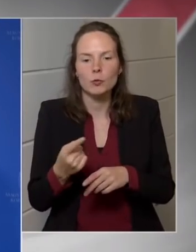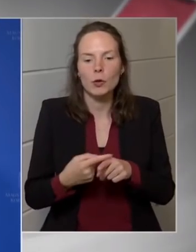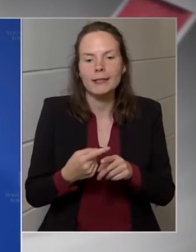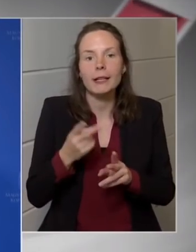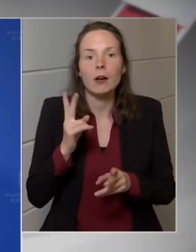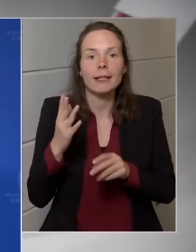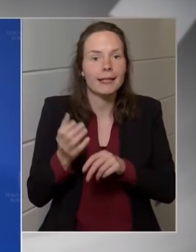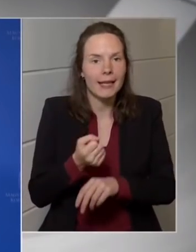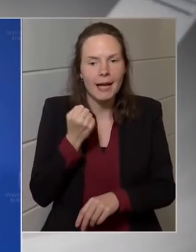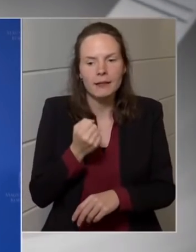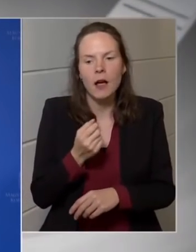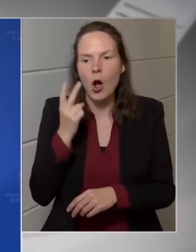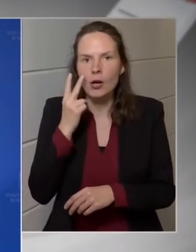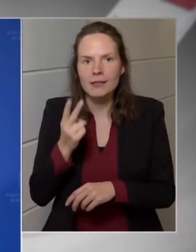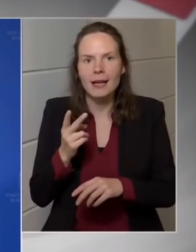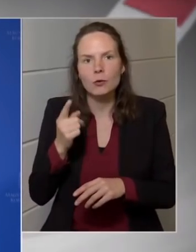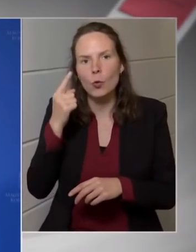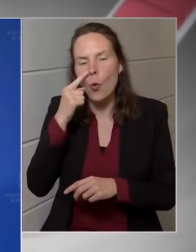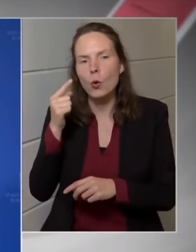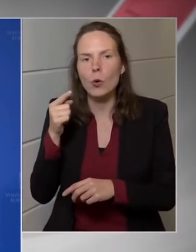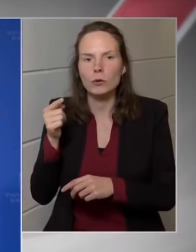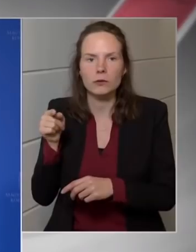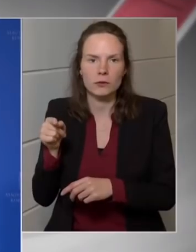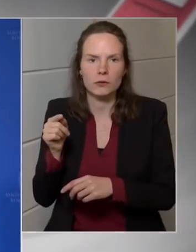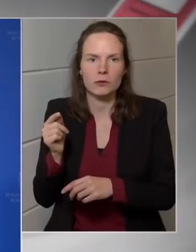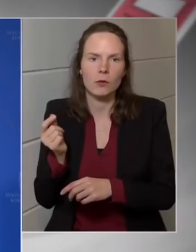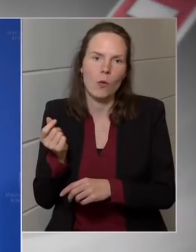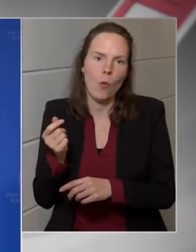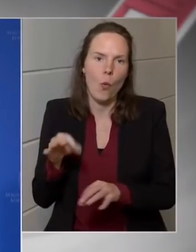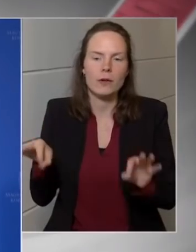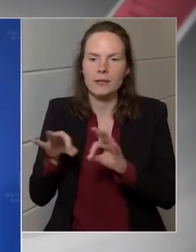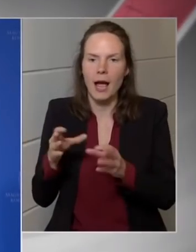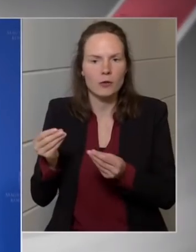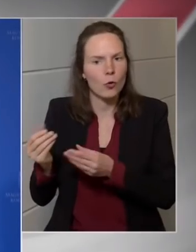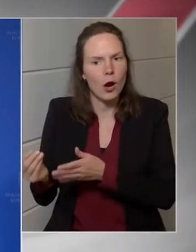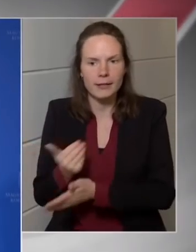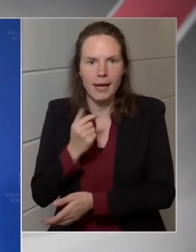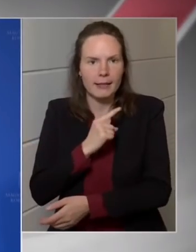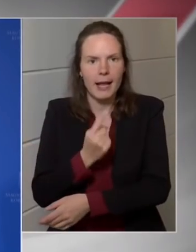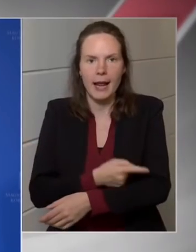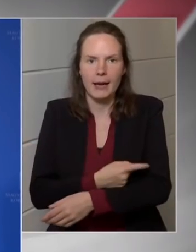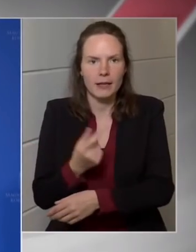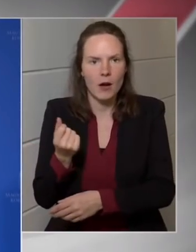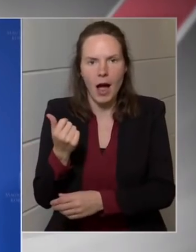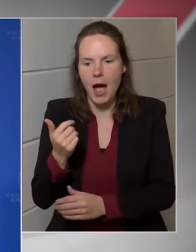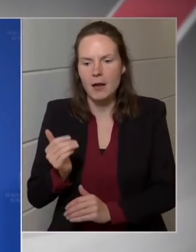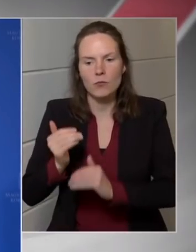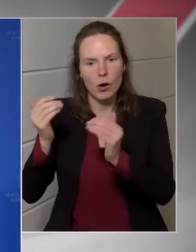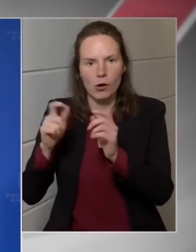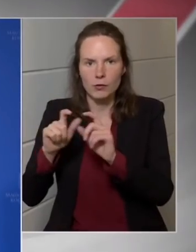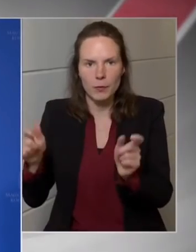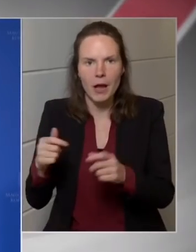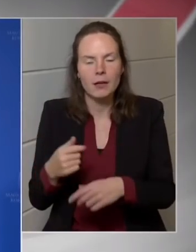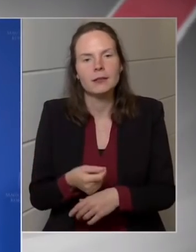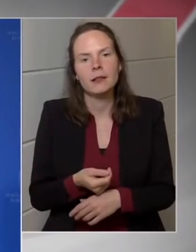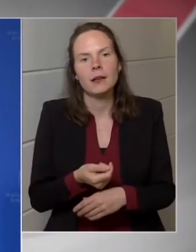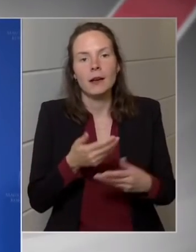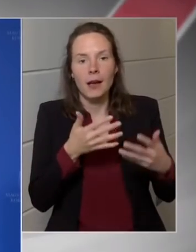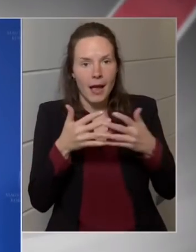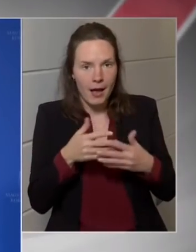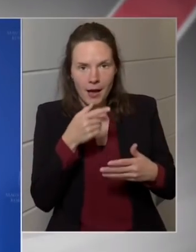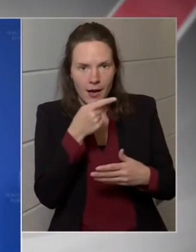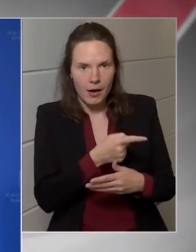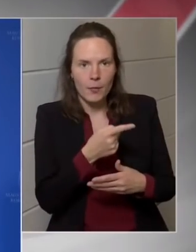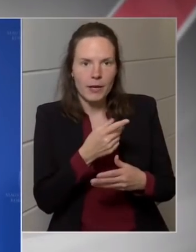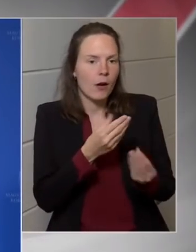alapvetően fenntartásokkal viseltetünk a szankciós politika iránt, mert hogyha megnézzük, hogy eddig a szankciós politikán ki nyert, akkor azt látjuk, hogy